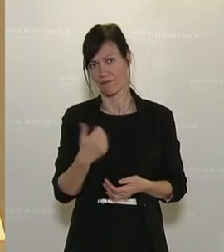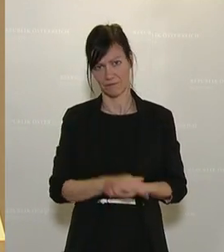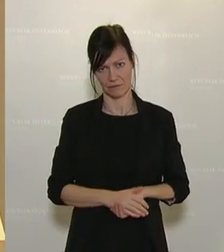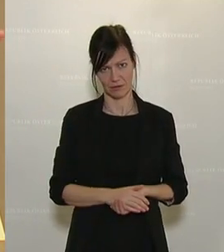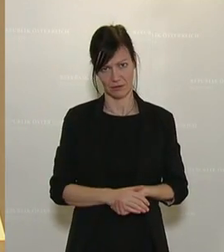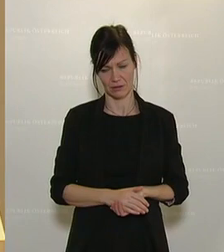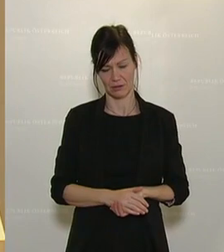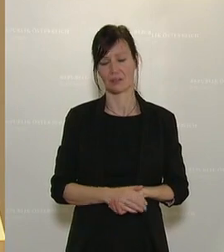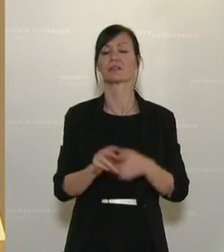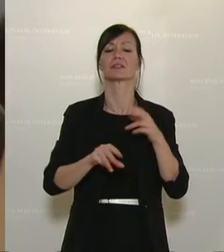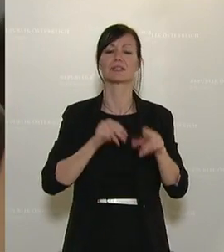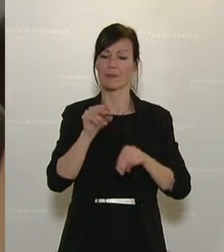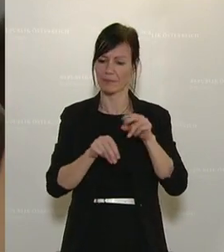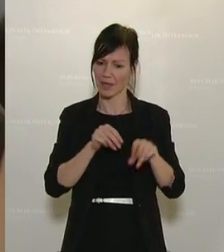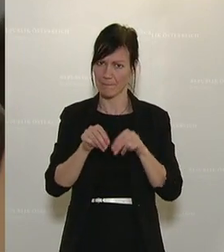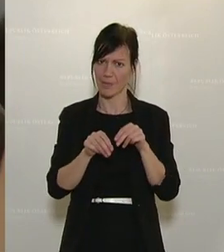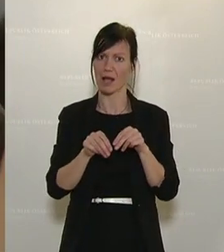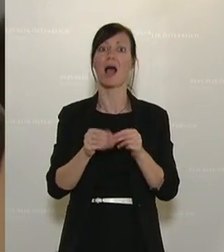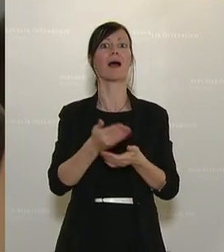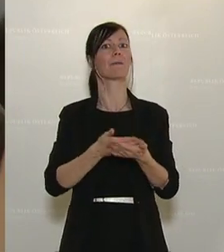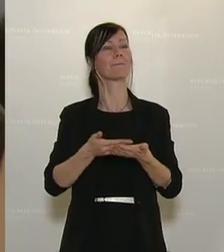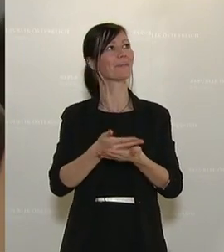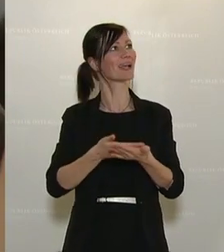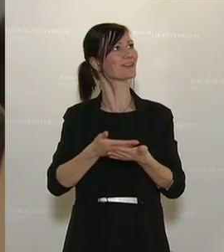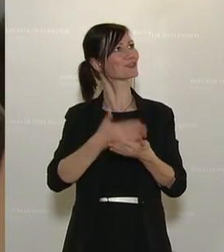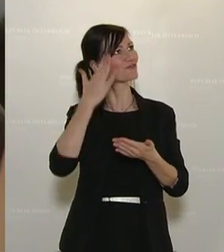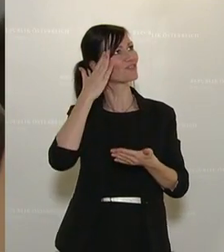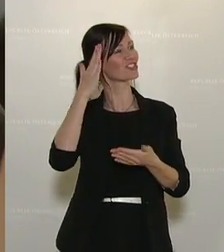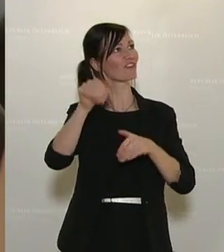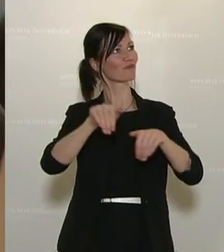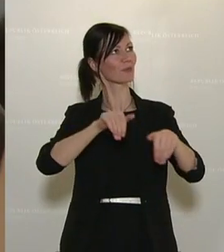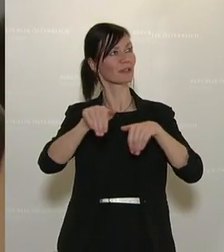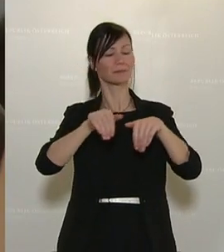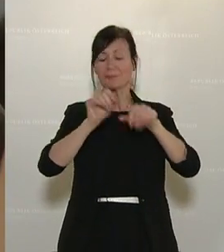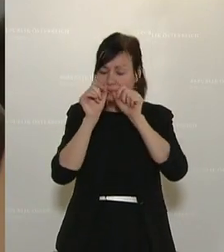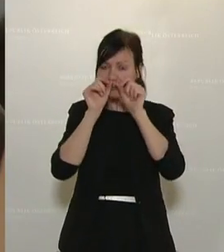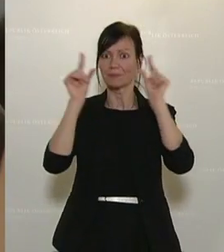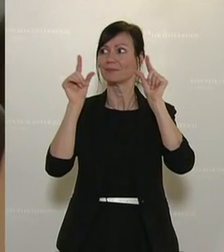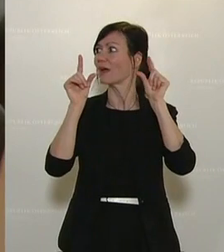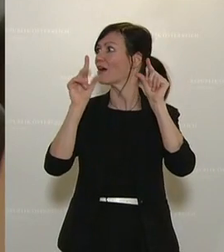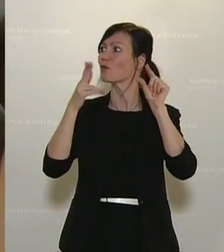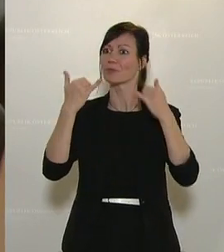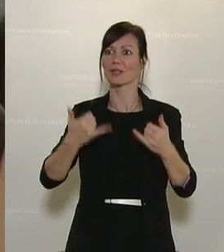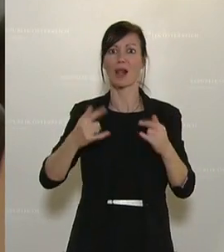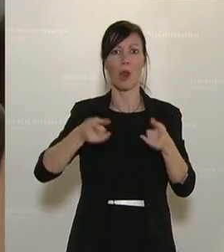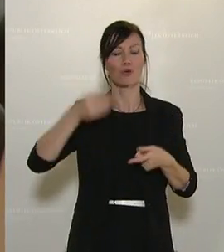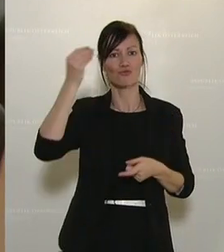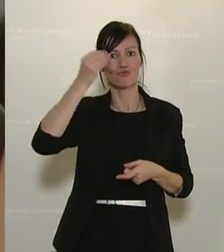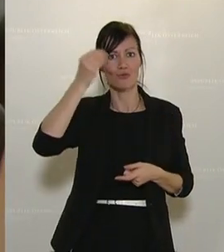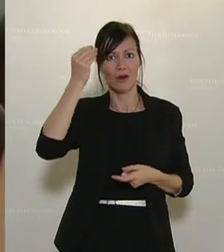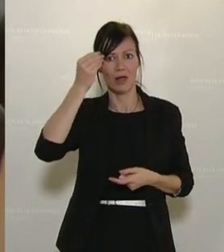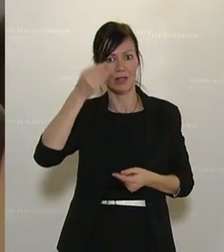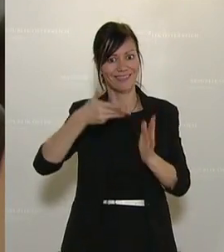Dann im September ist das Bildungs und Wissenschaftsministerium aufgewacht, weil die Schulen wieder begonnen haben. Hat es da eine